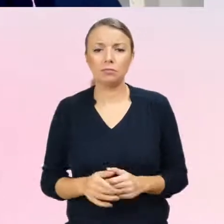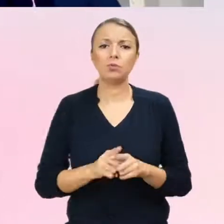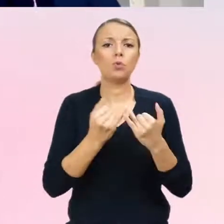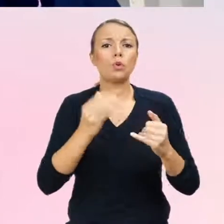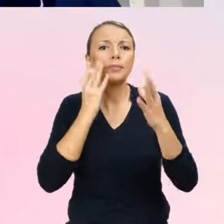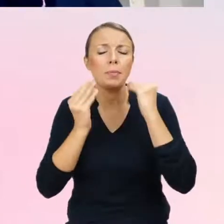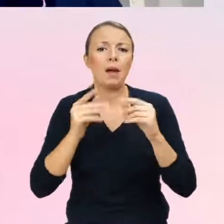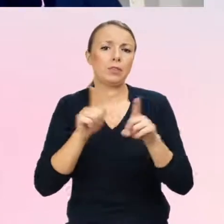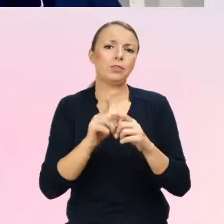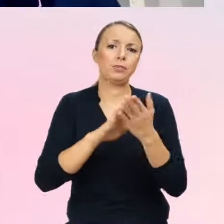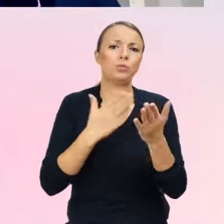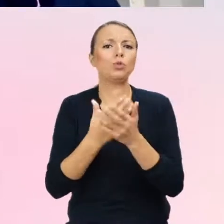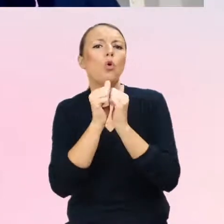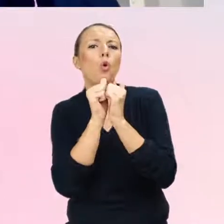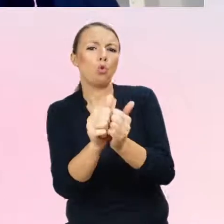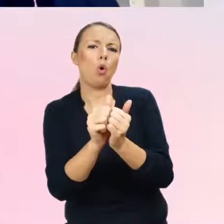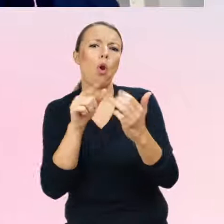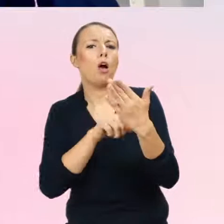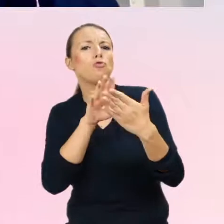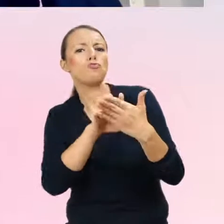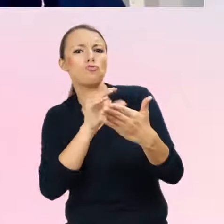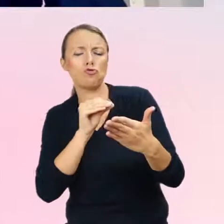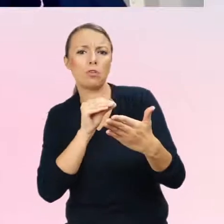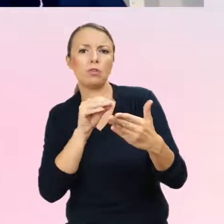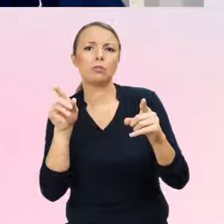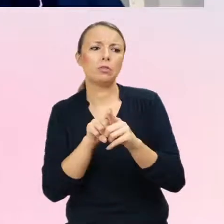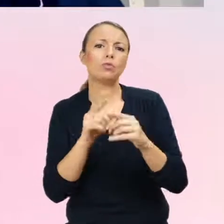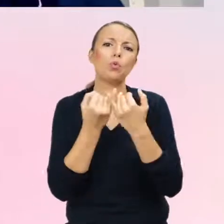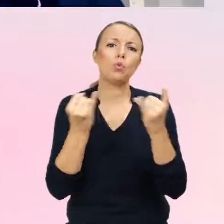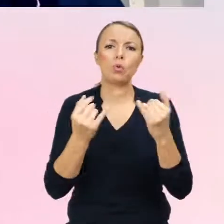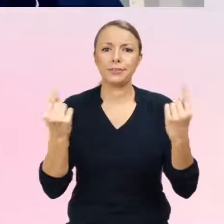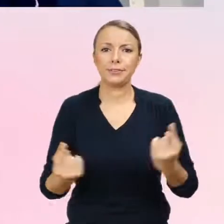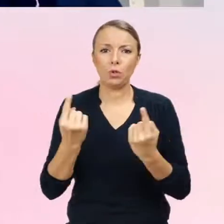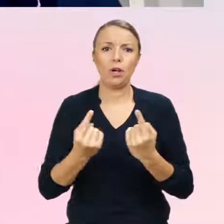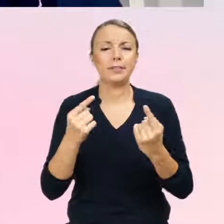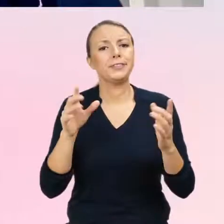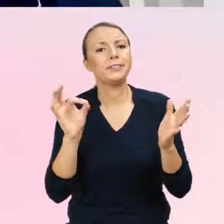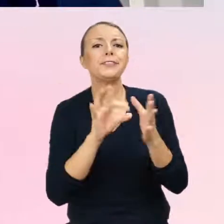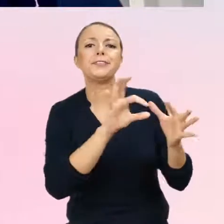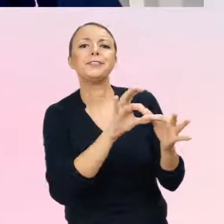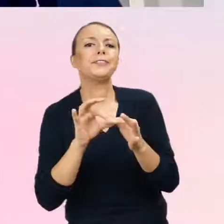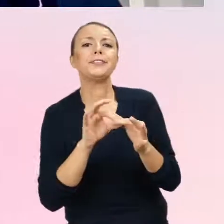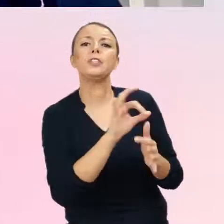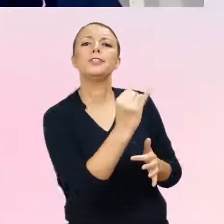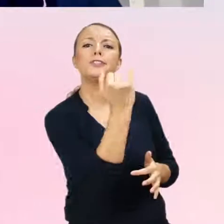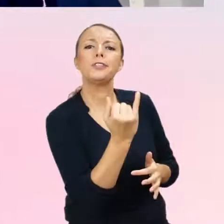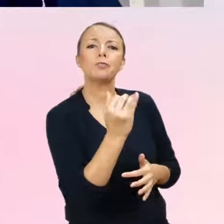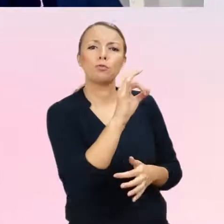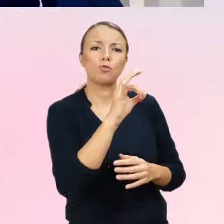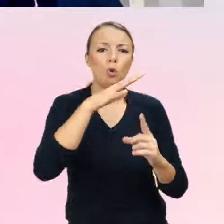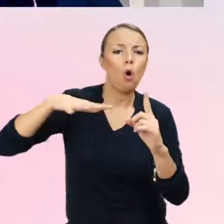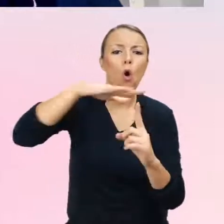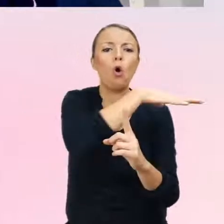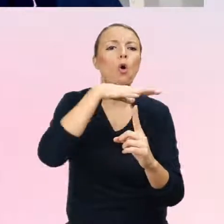i kwestie związane z tym, co dziecko wybiera w swoim otoczeniu.